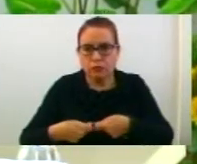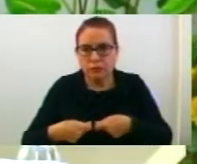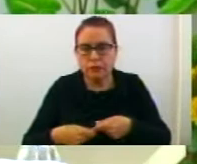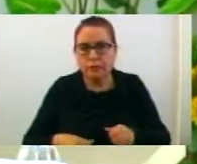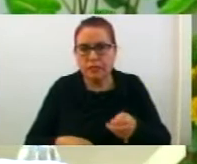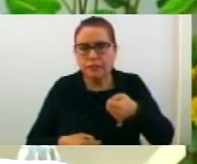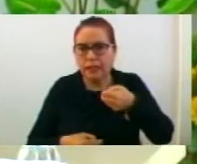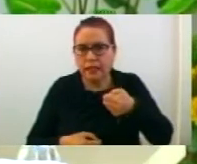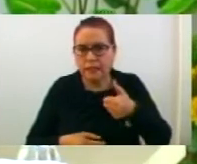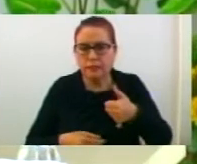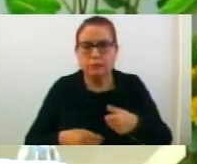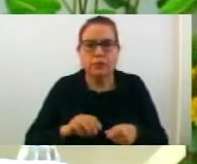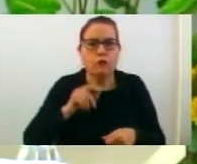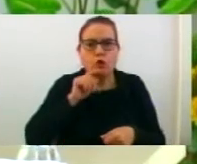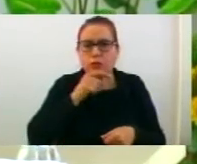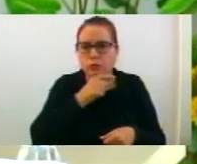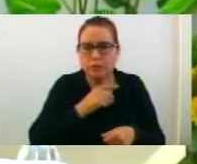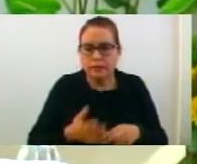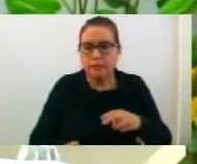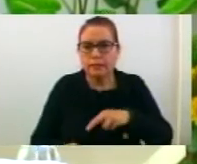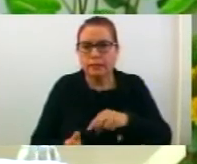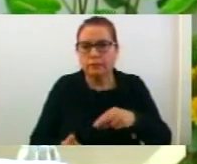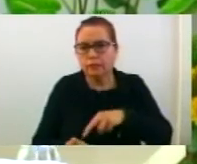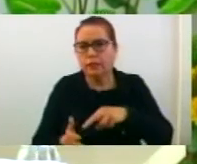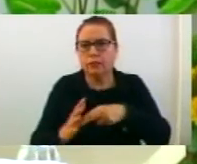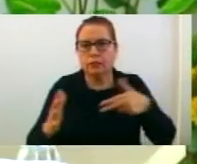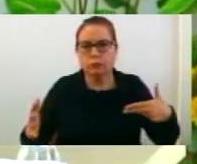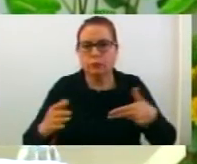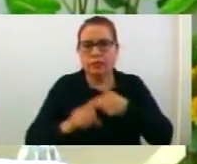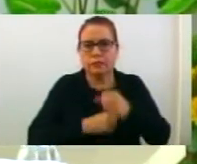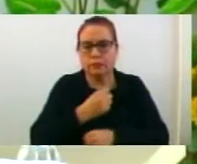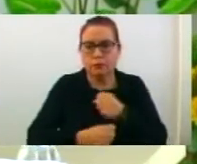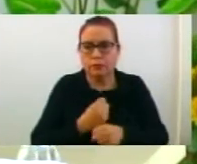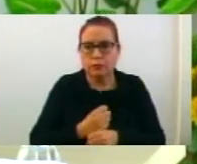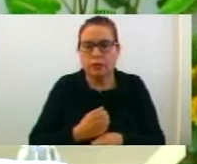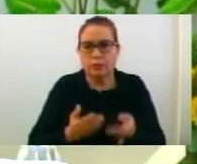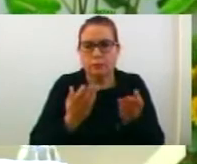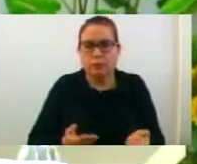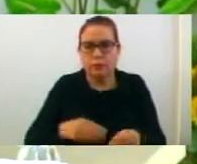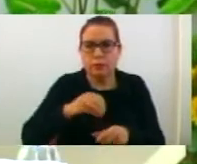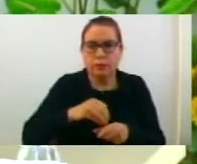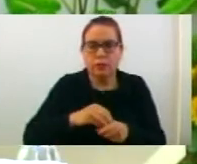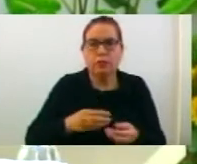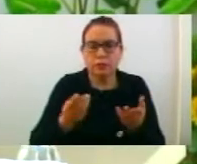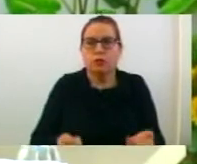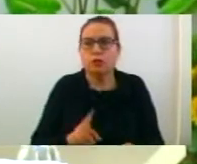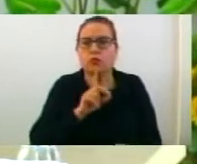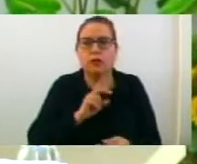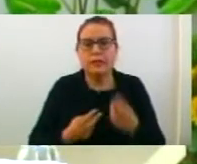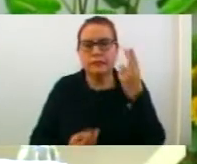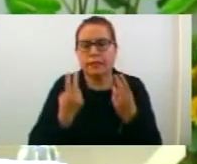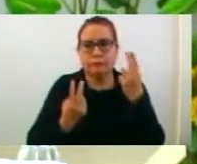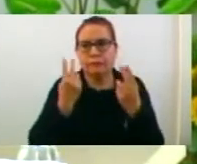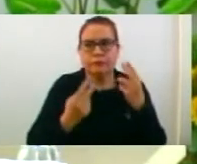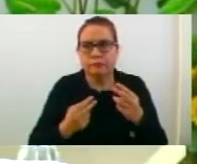дистрибутивният гасован систем во 2018 година. Предлог за допълнуване на дневният ред ги ставам на гласање. Кој е